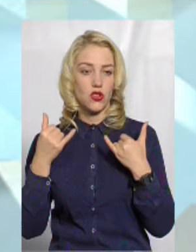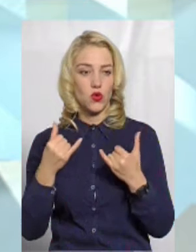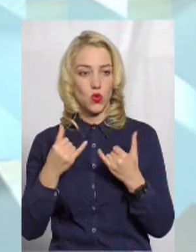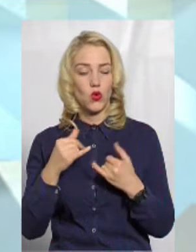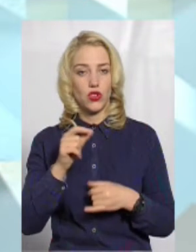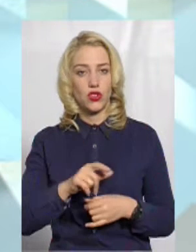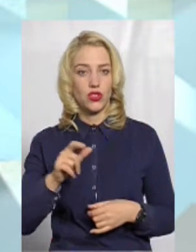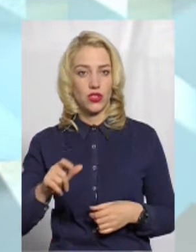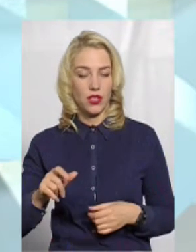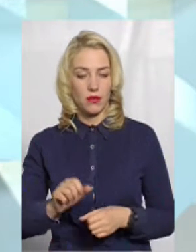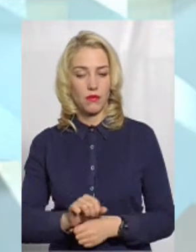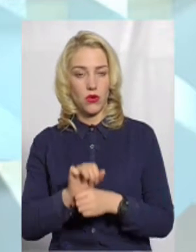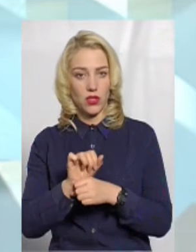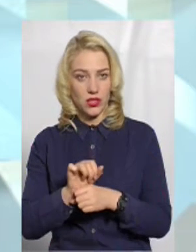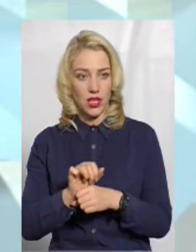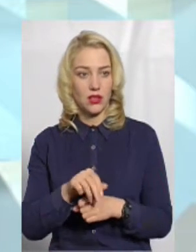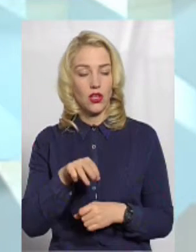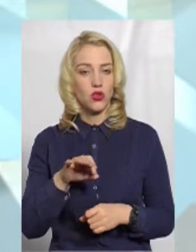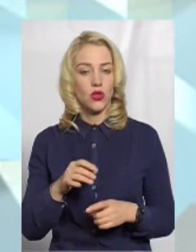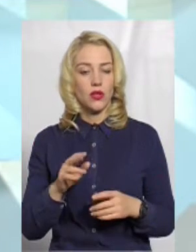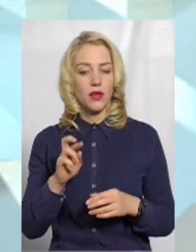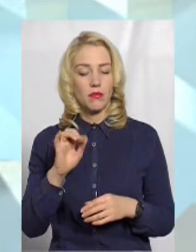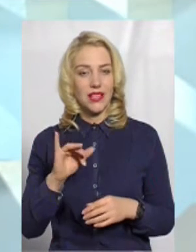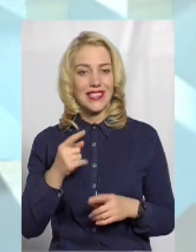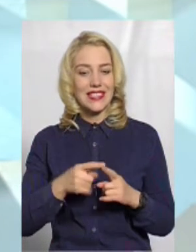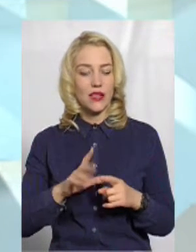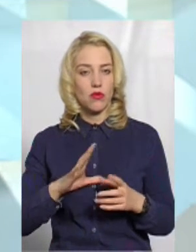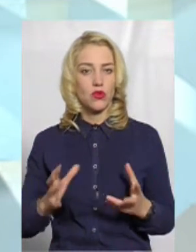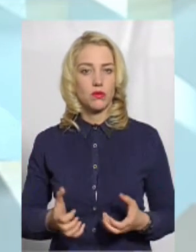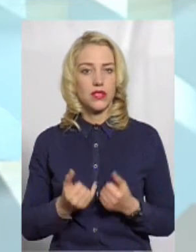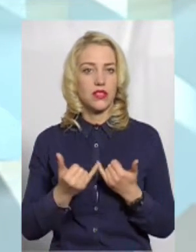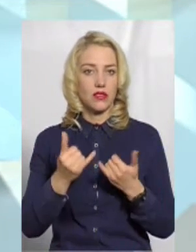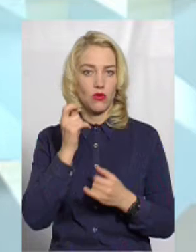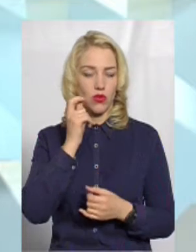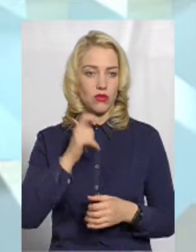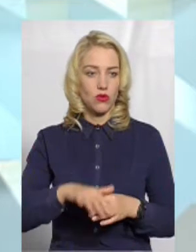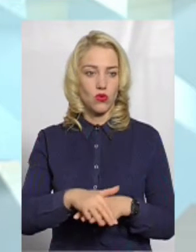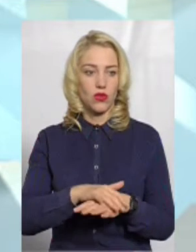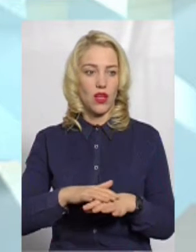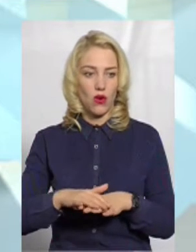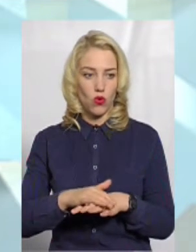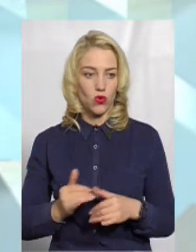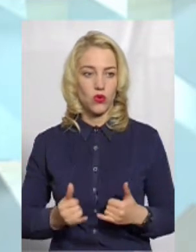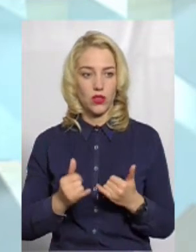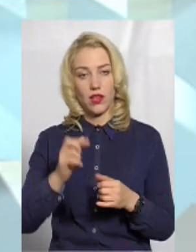протестанти, то це було б спасіння для українського народу і для